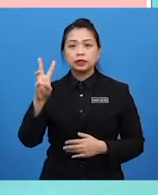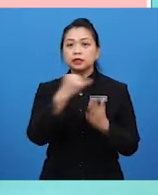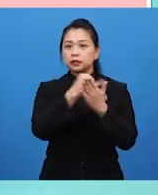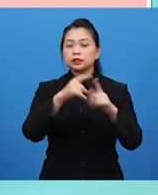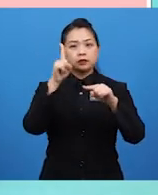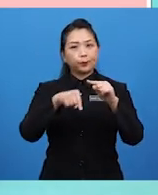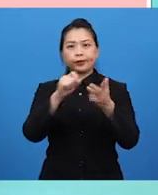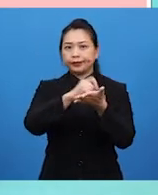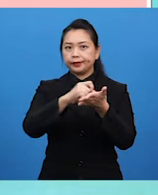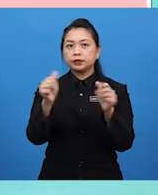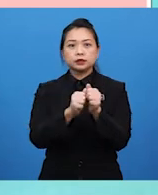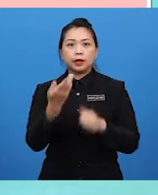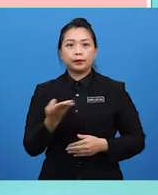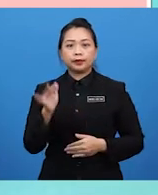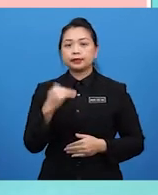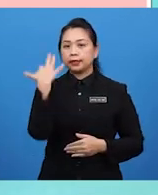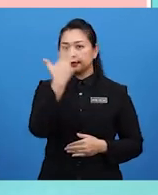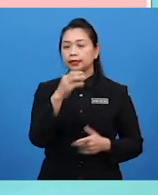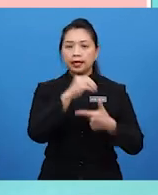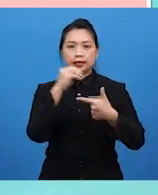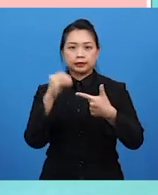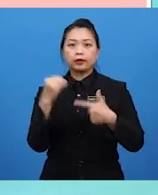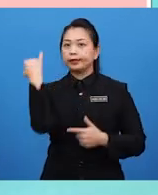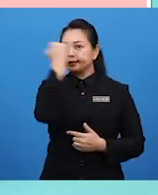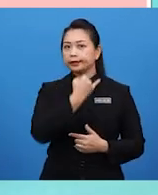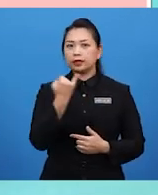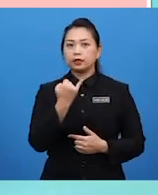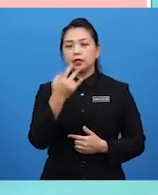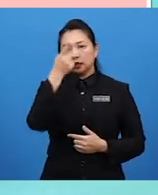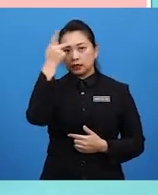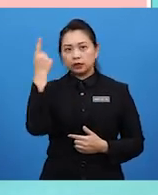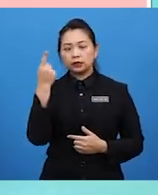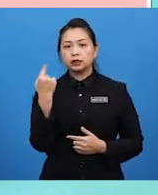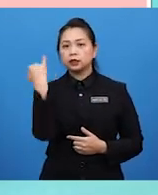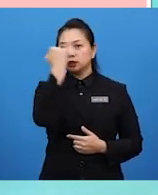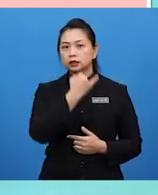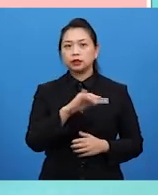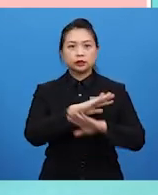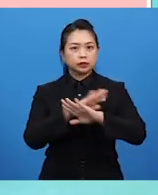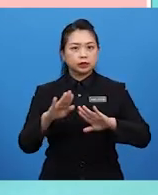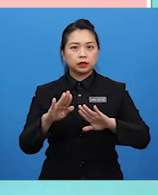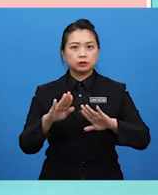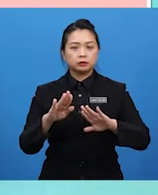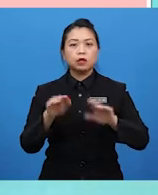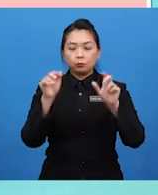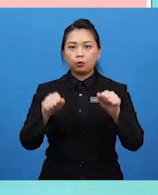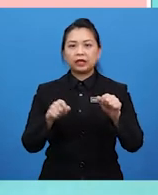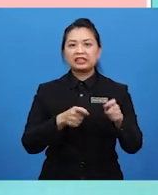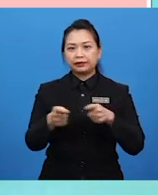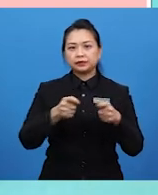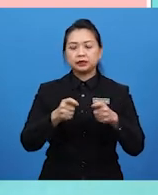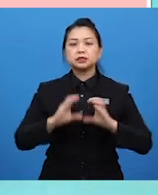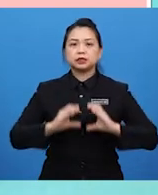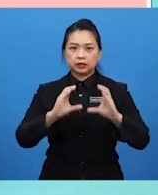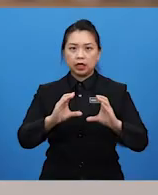dinyatakan dengan benda yang cantik atau indah semata-mata kerana keindahan tidak boleh ditafsirkan